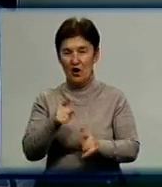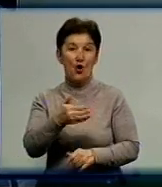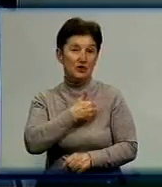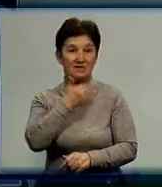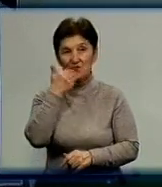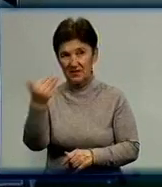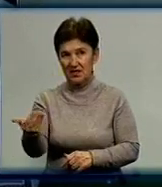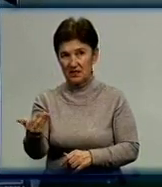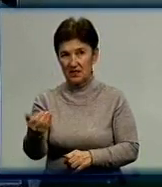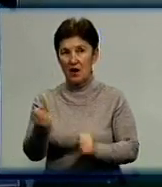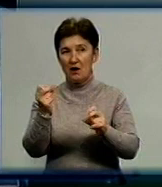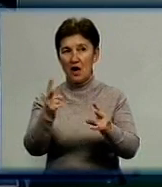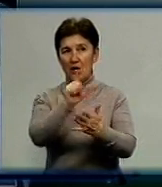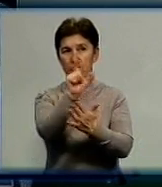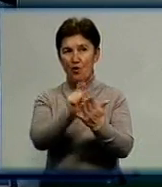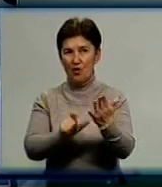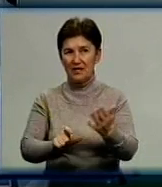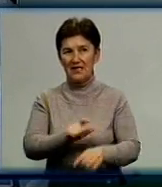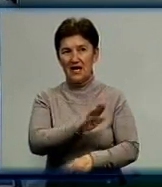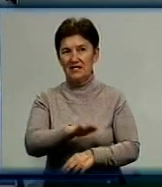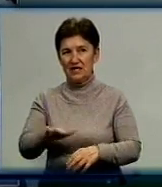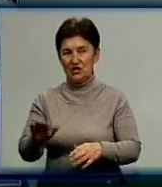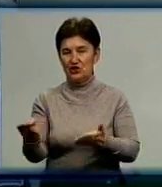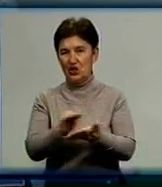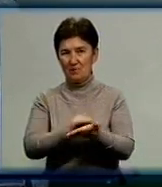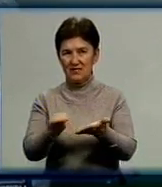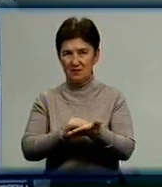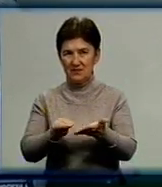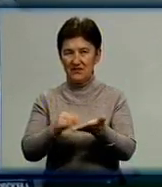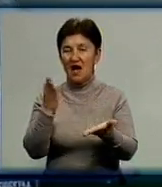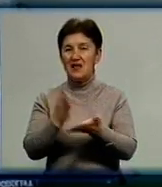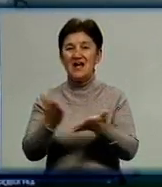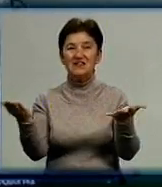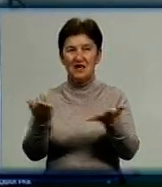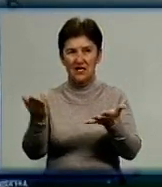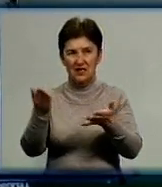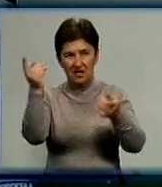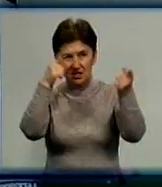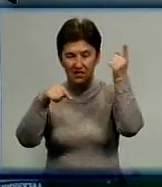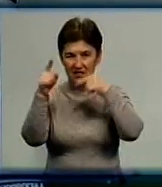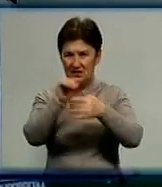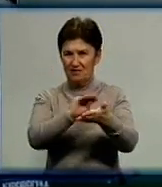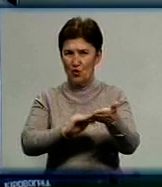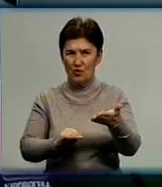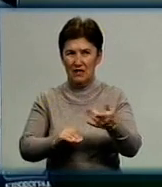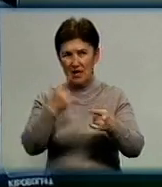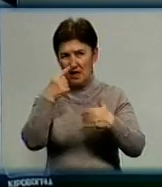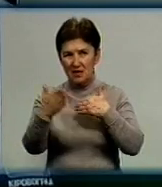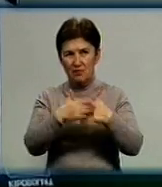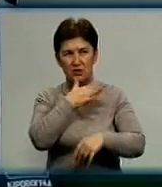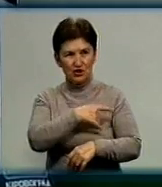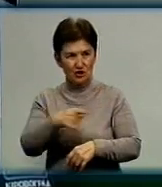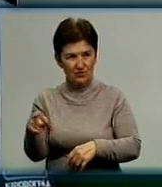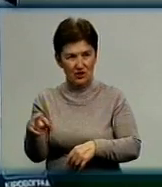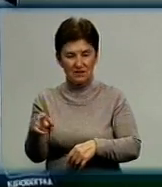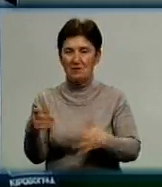поет дитячої письменниці, чи є в неї якісь твори для подальшого друку найближчим часом, можливо,